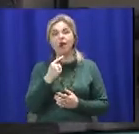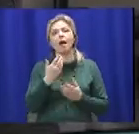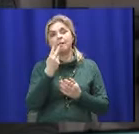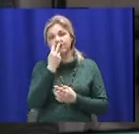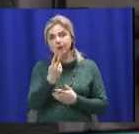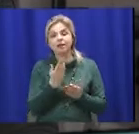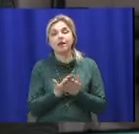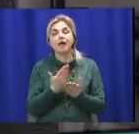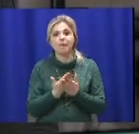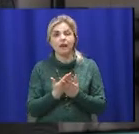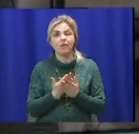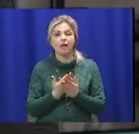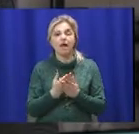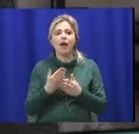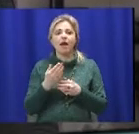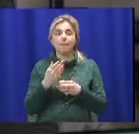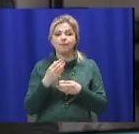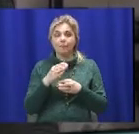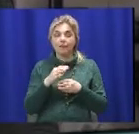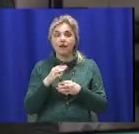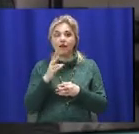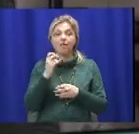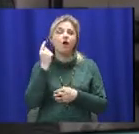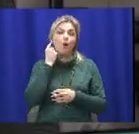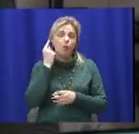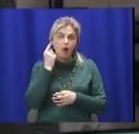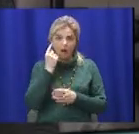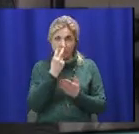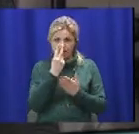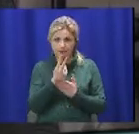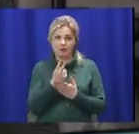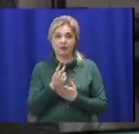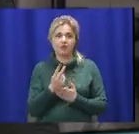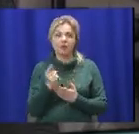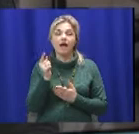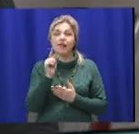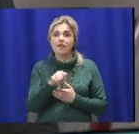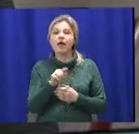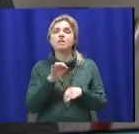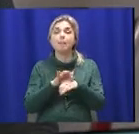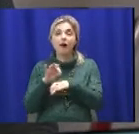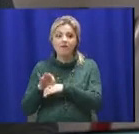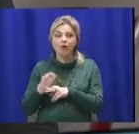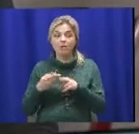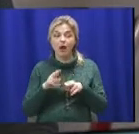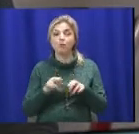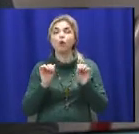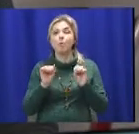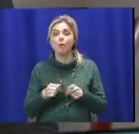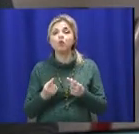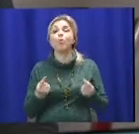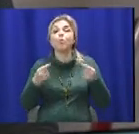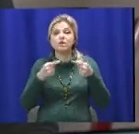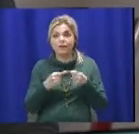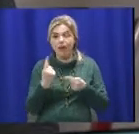наприклад, наружне заболівання наружного уха, ті заболівання, які ми можемо встановити на